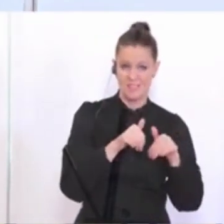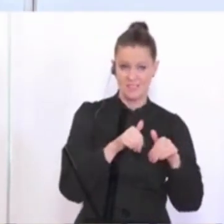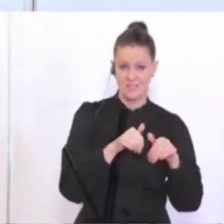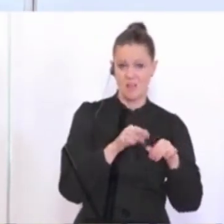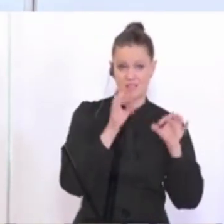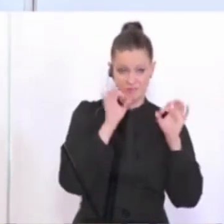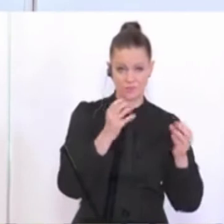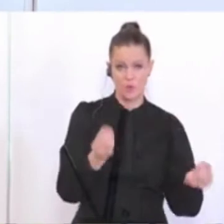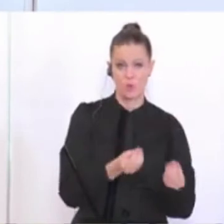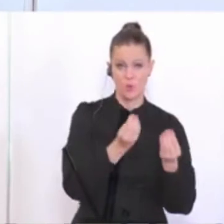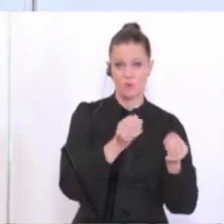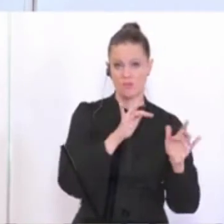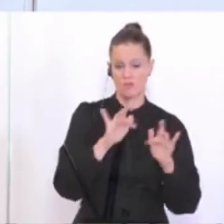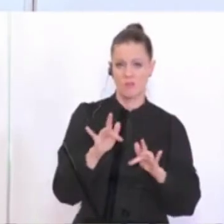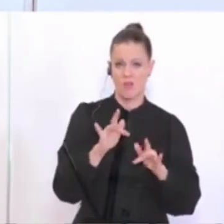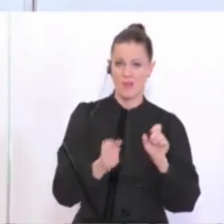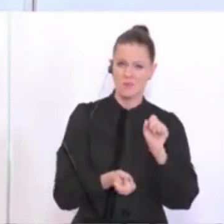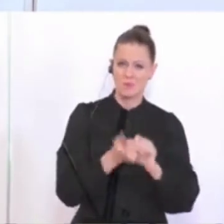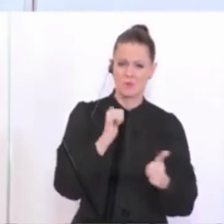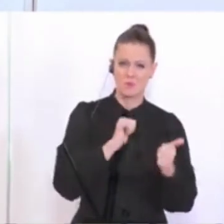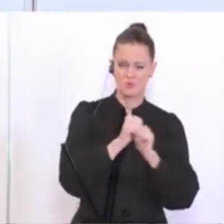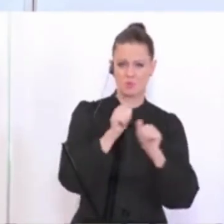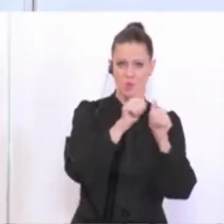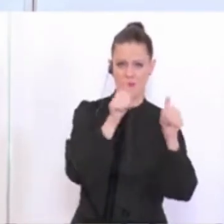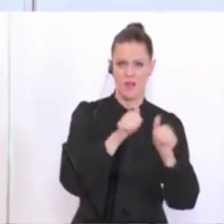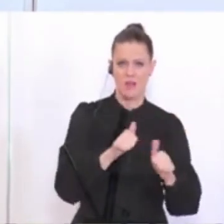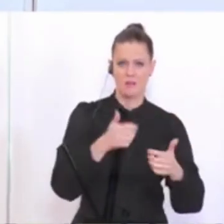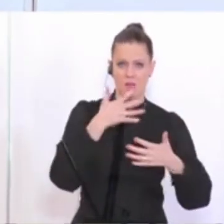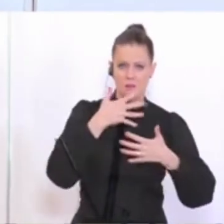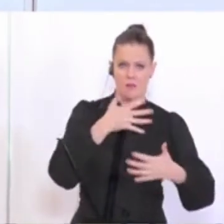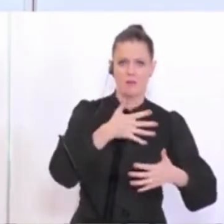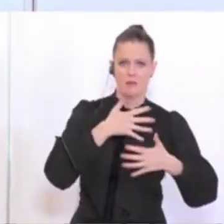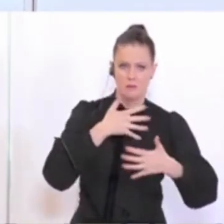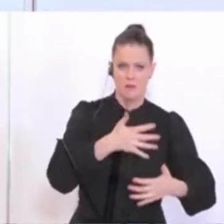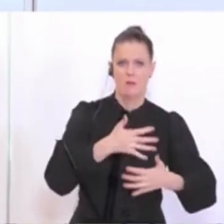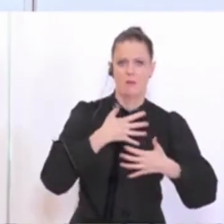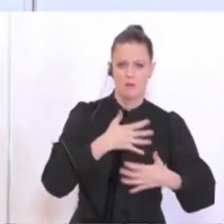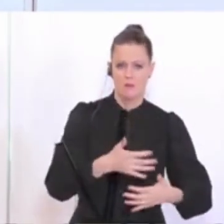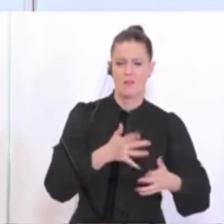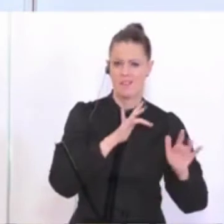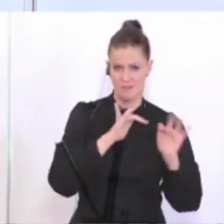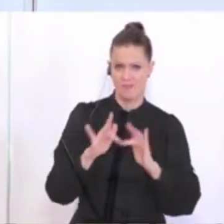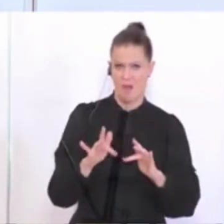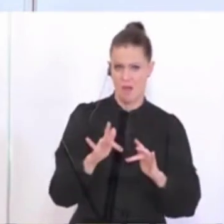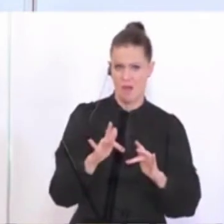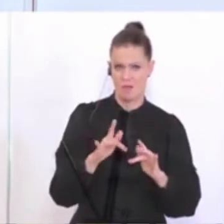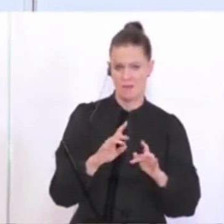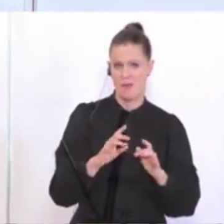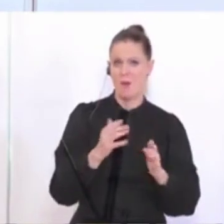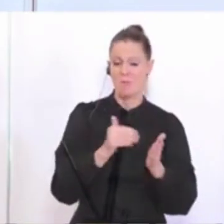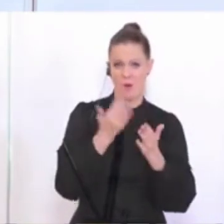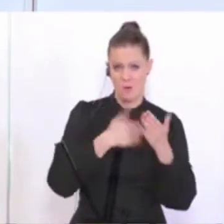besonders, für Sportarten, die besondere Atemfrequenz erzeugen oder notwendig machen, eine höhere